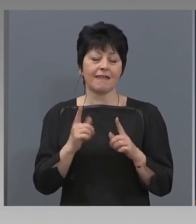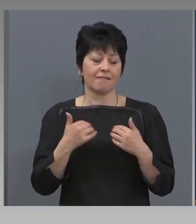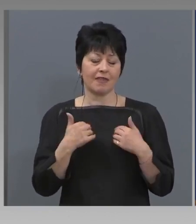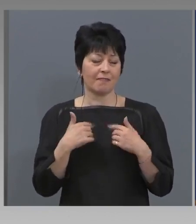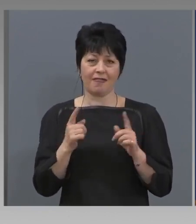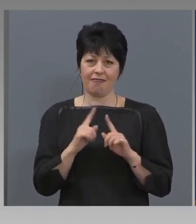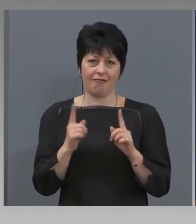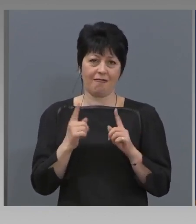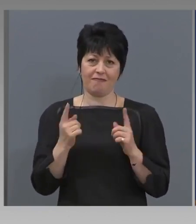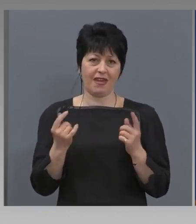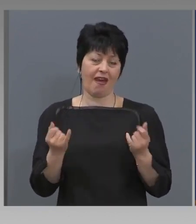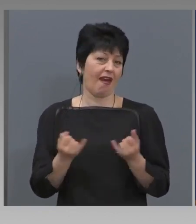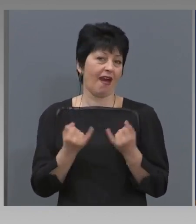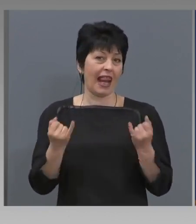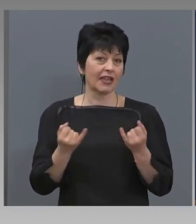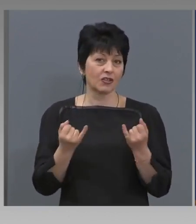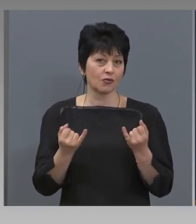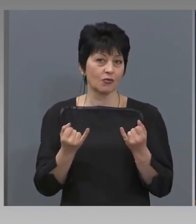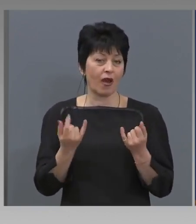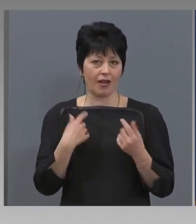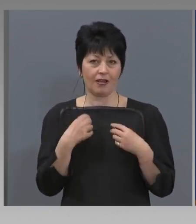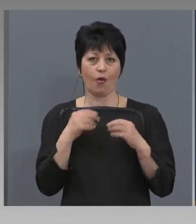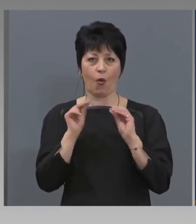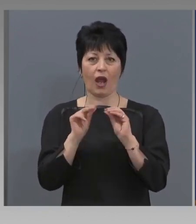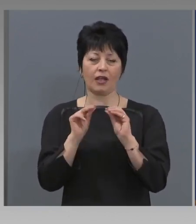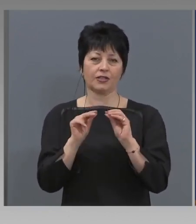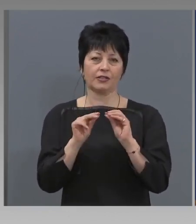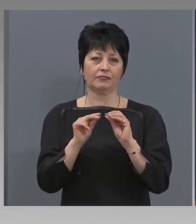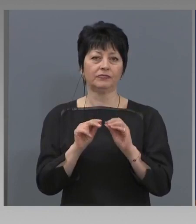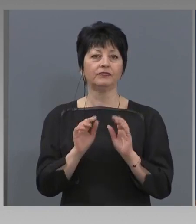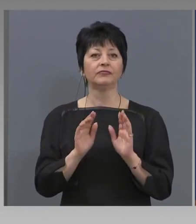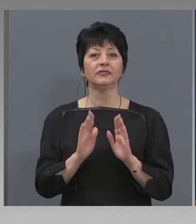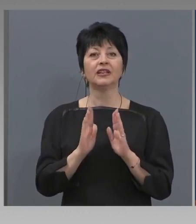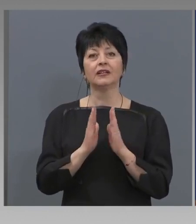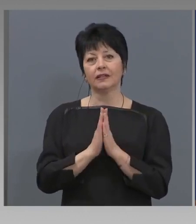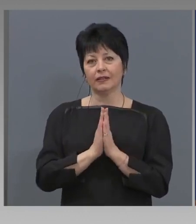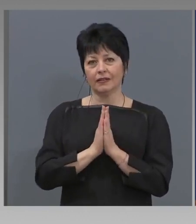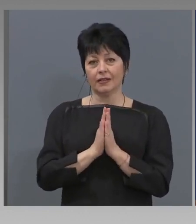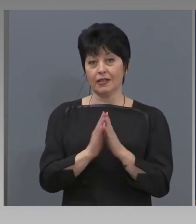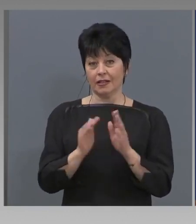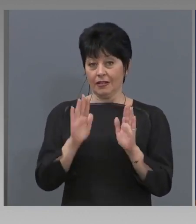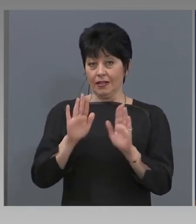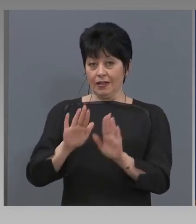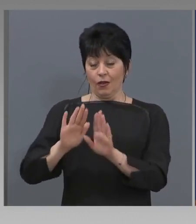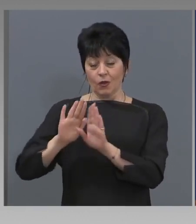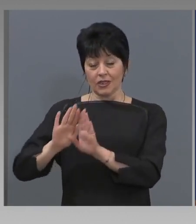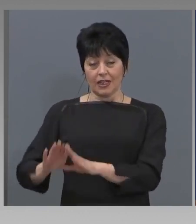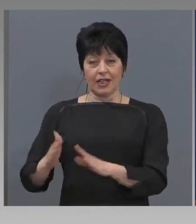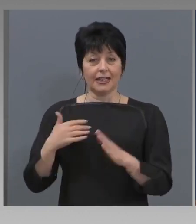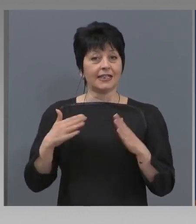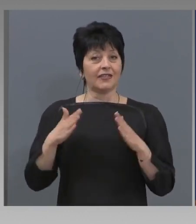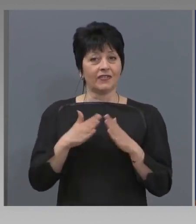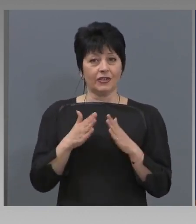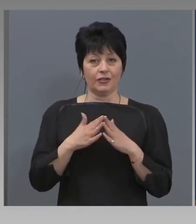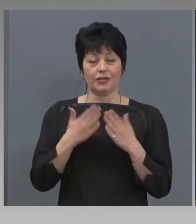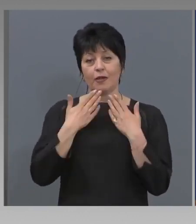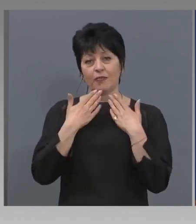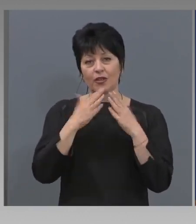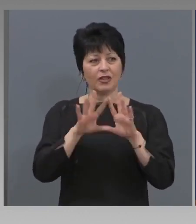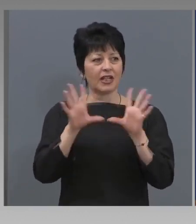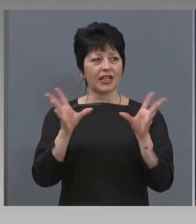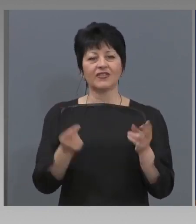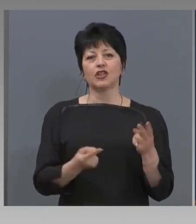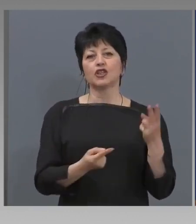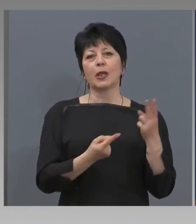лесно да да да го кажа. Стойте си вкъщи. И пак благодаря на всички медии, защото